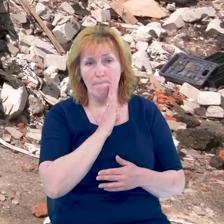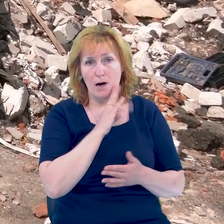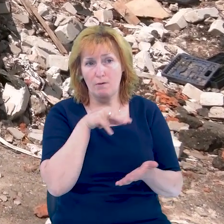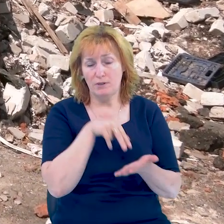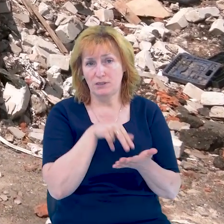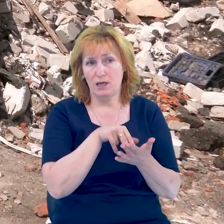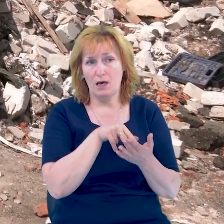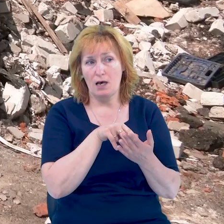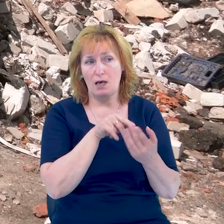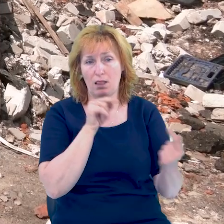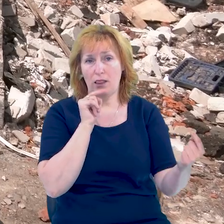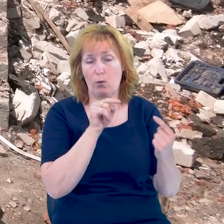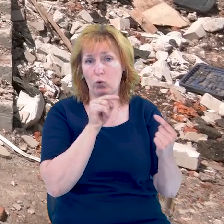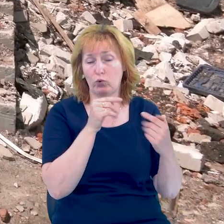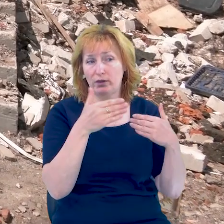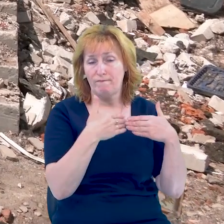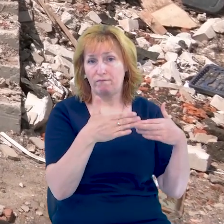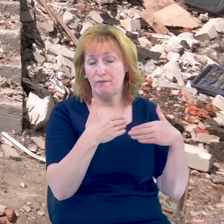навпроти дверей.